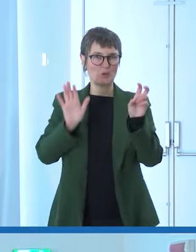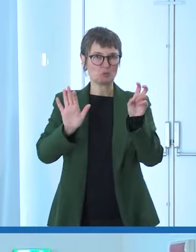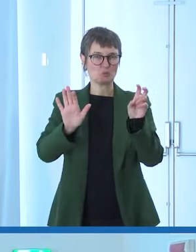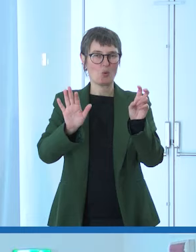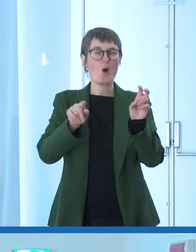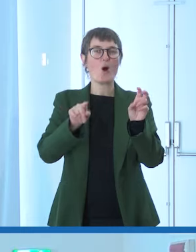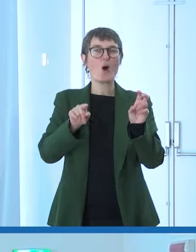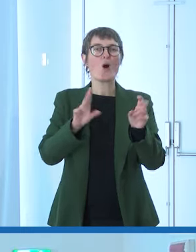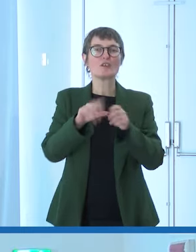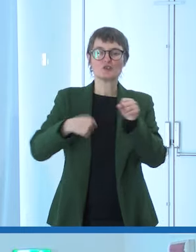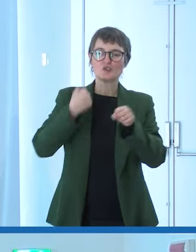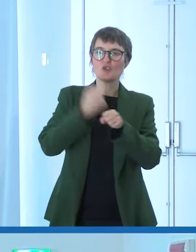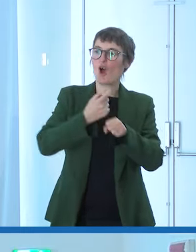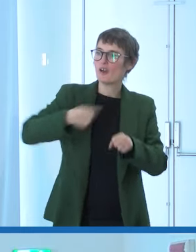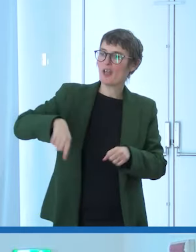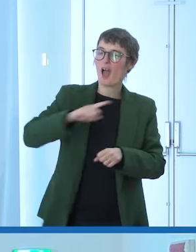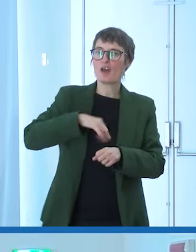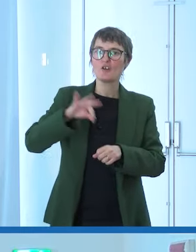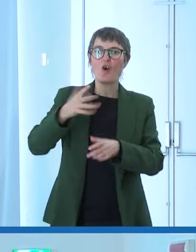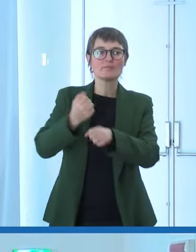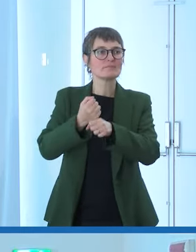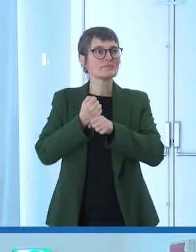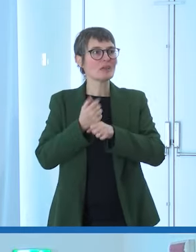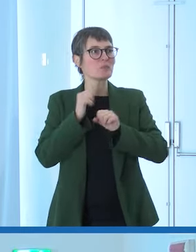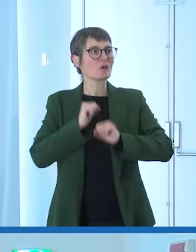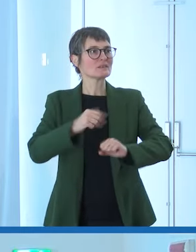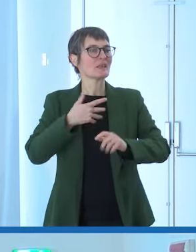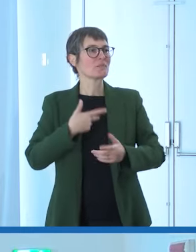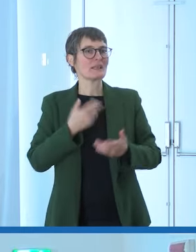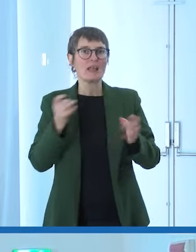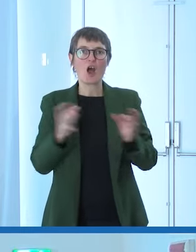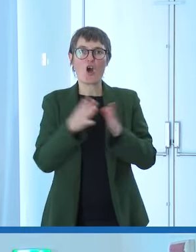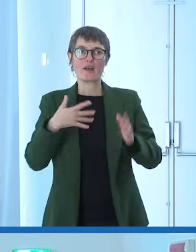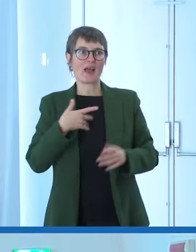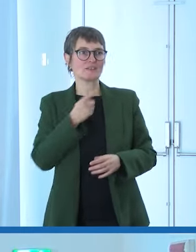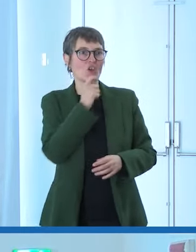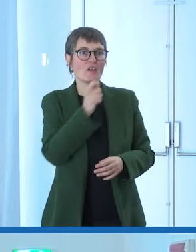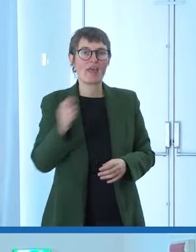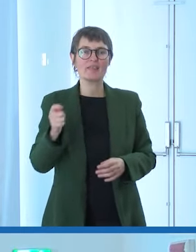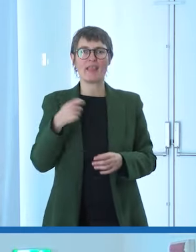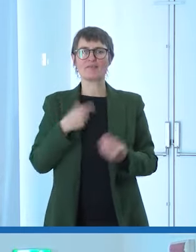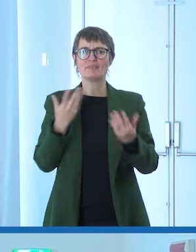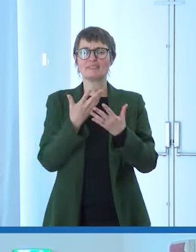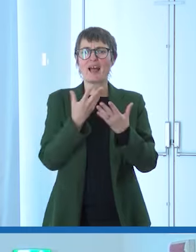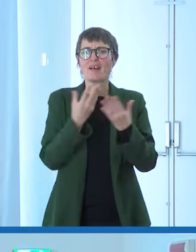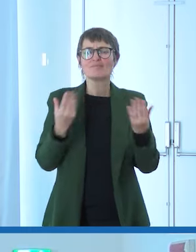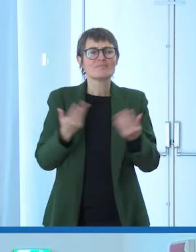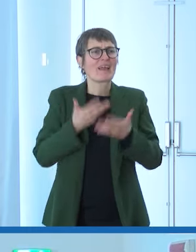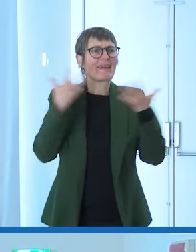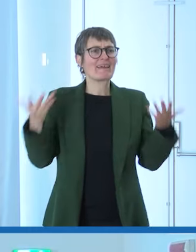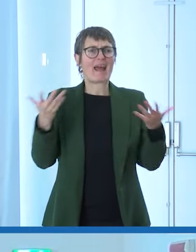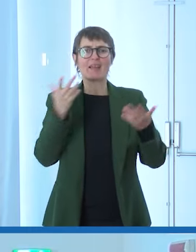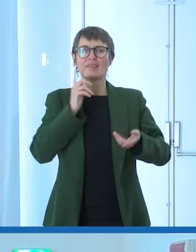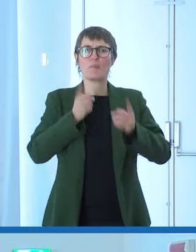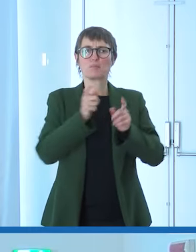documentari di intervistare tutti i grandi della prima repubblica Andreotti di Cossiga De Mita quindi